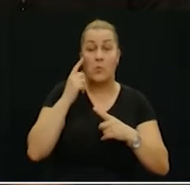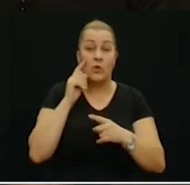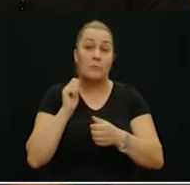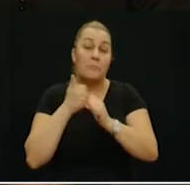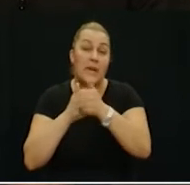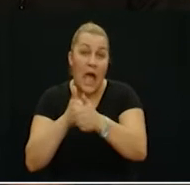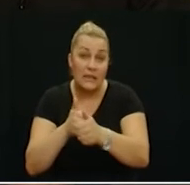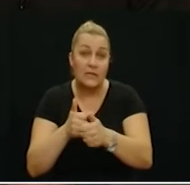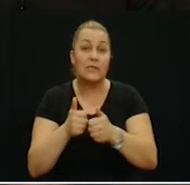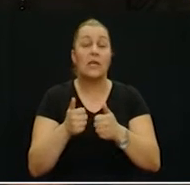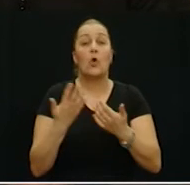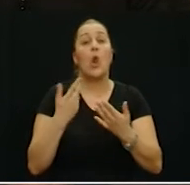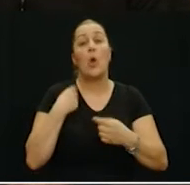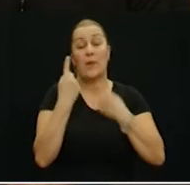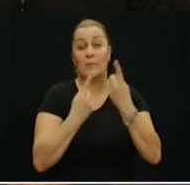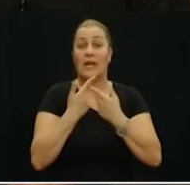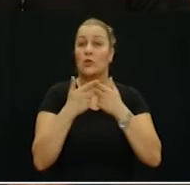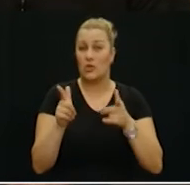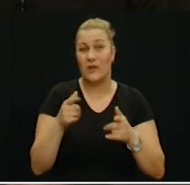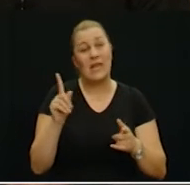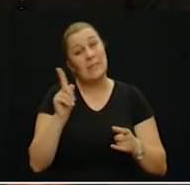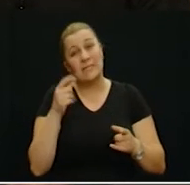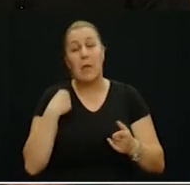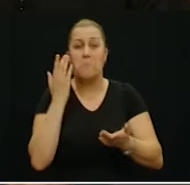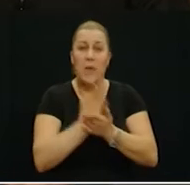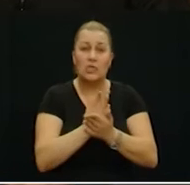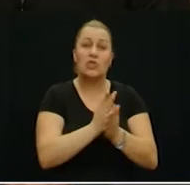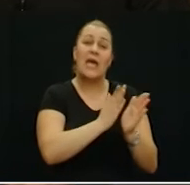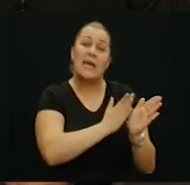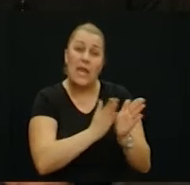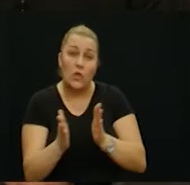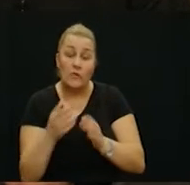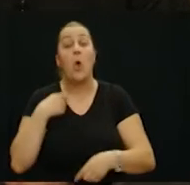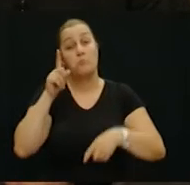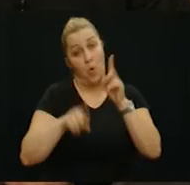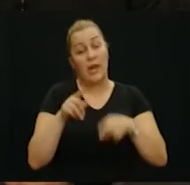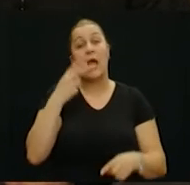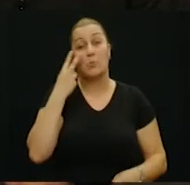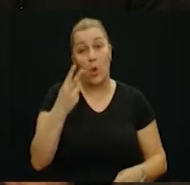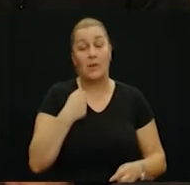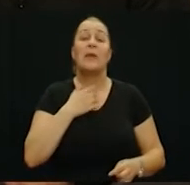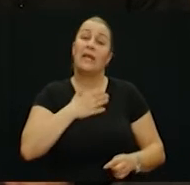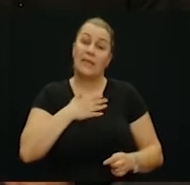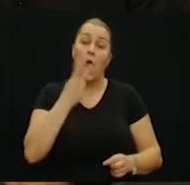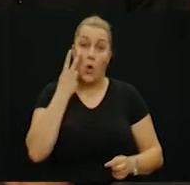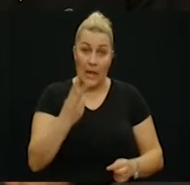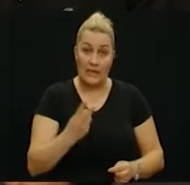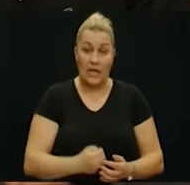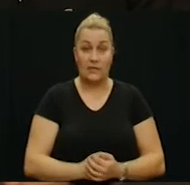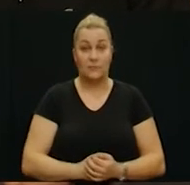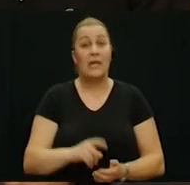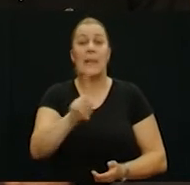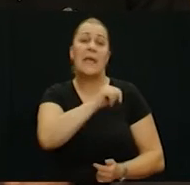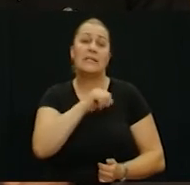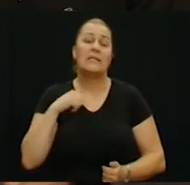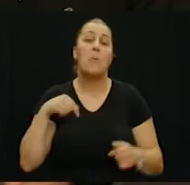vrijeme i prilike i posao dozvoljavaju, nisam redoviti gledatelj, ali ponekad pogledam i drago mi je gledati. I